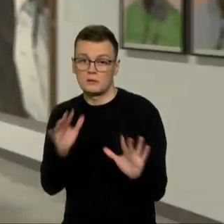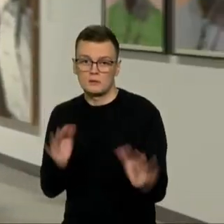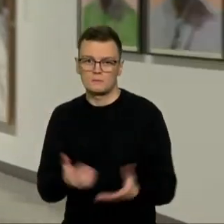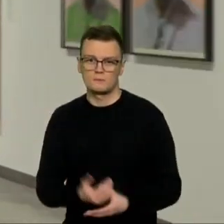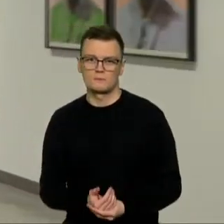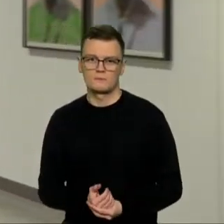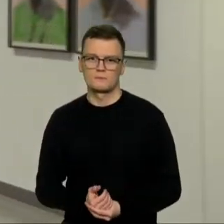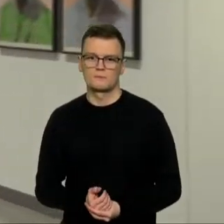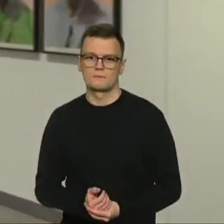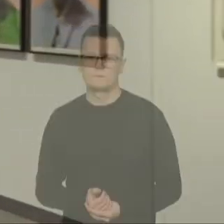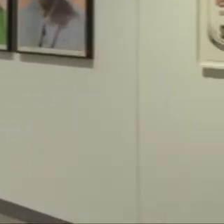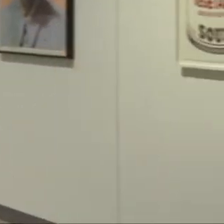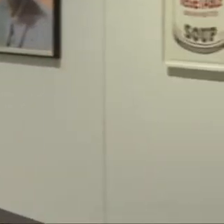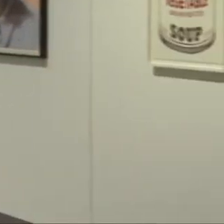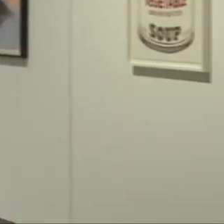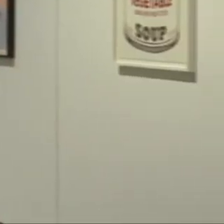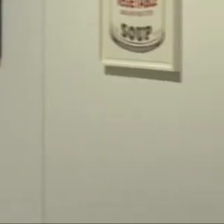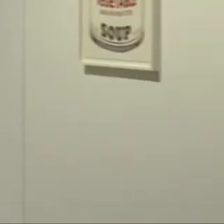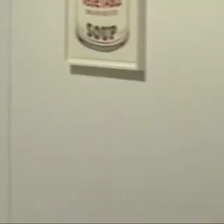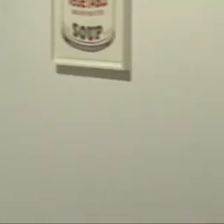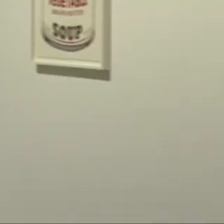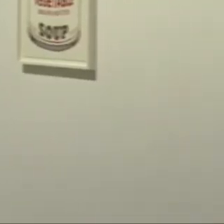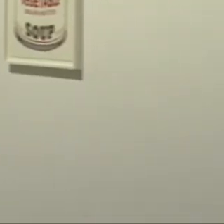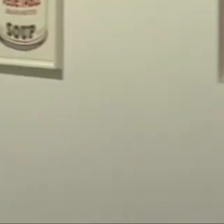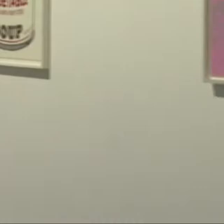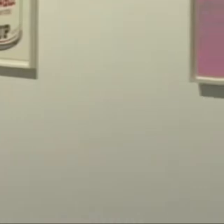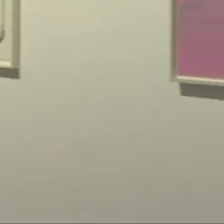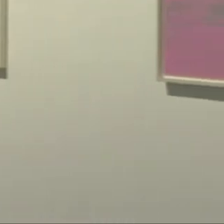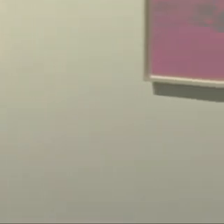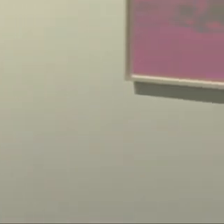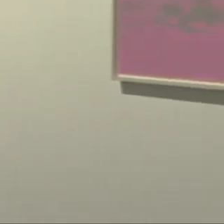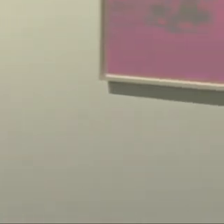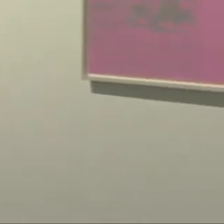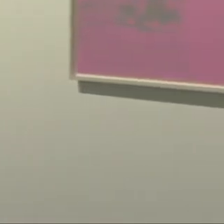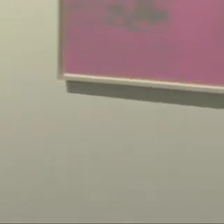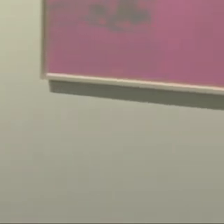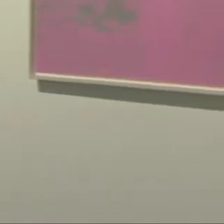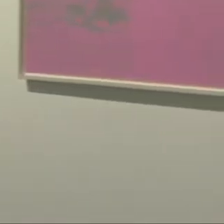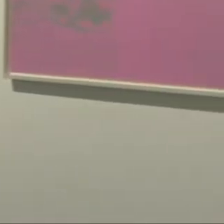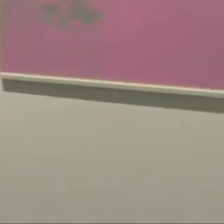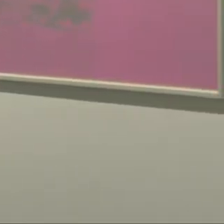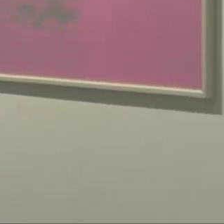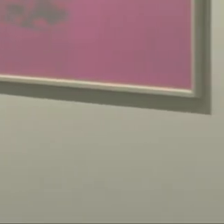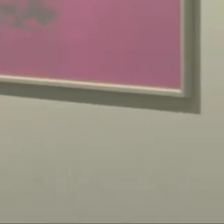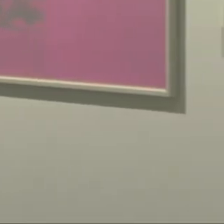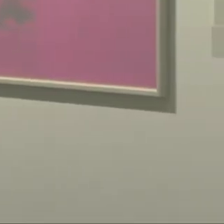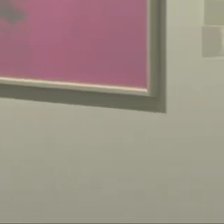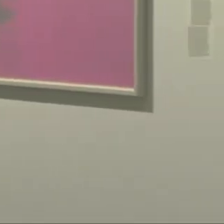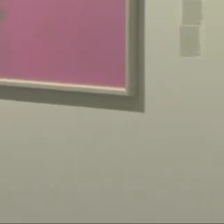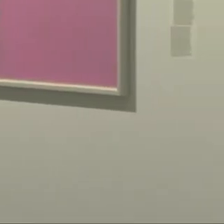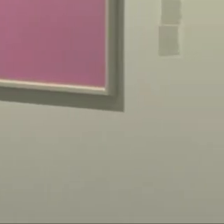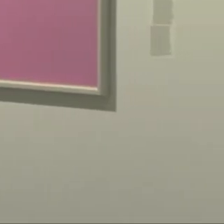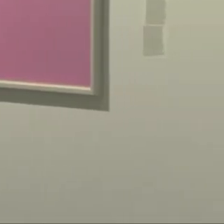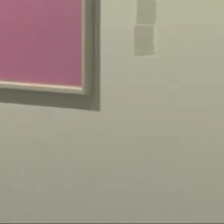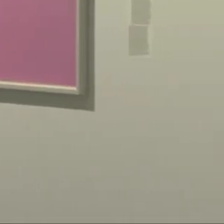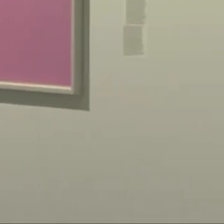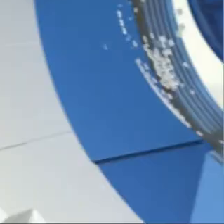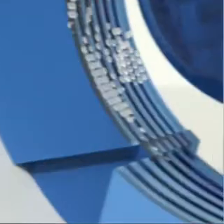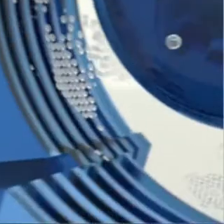Kas būtų, jeigu būtų? Parodoje Mo muziejuje, Andžio Warholo, Yvo Kleino ar Marlen Diuma darbai.